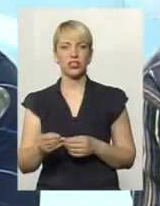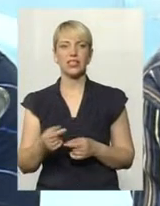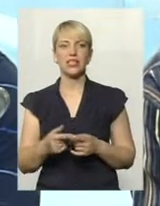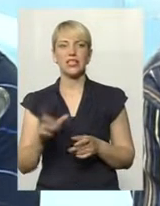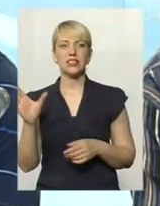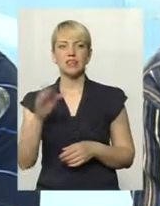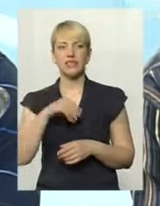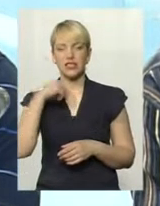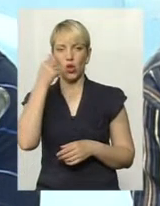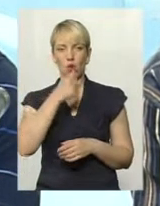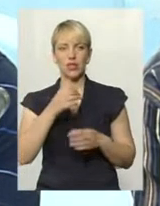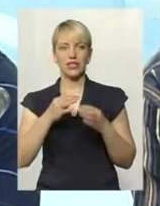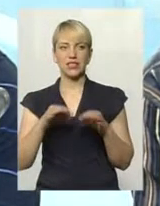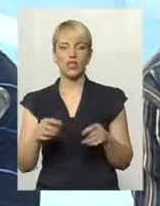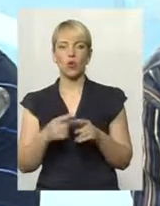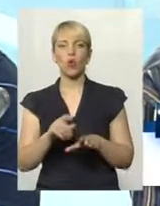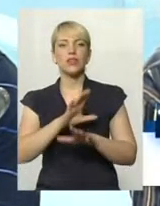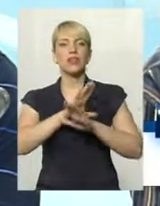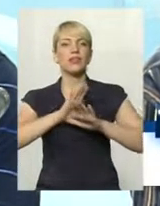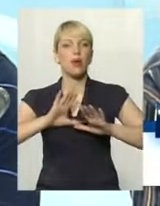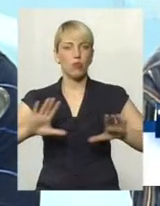незалежності його не було,